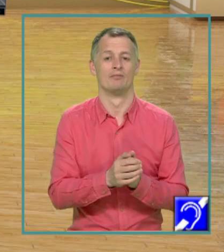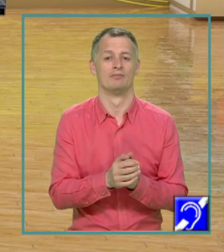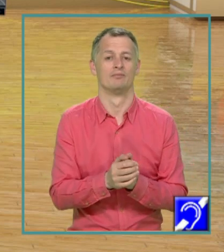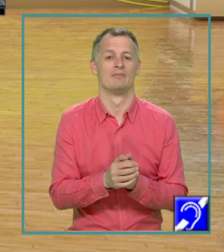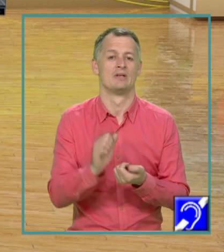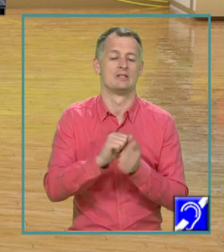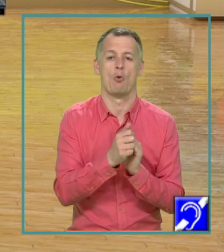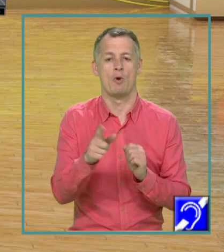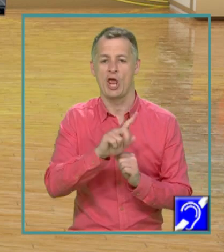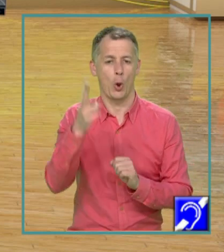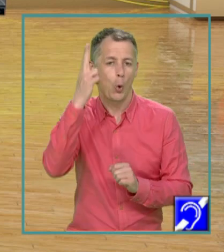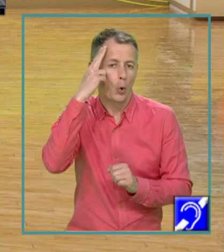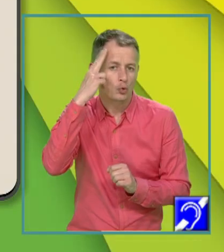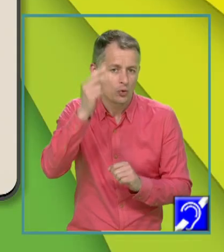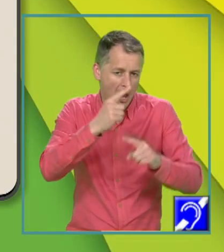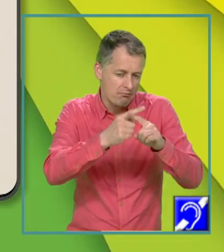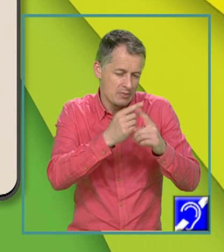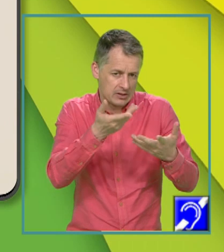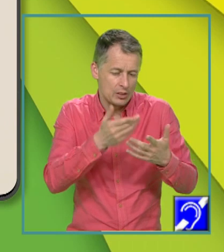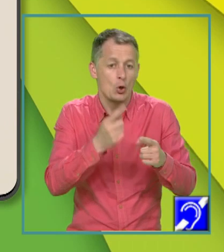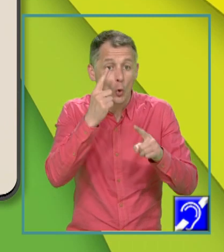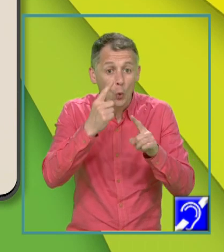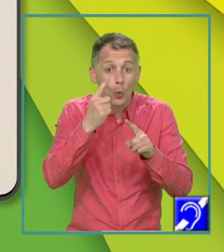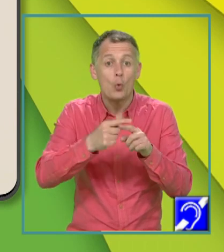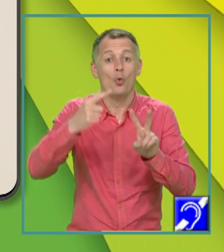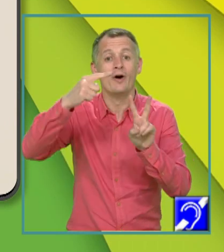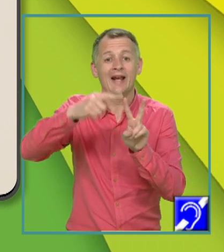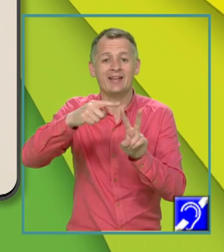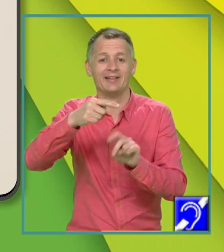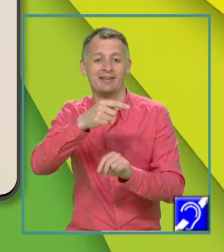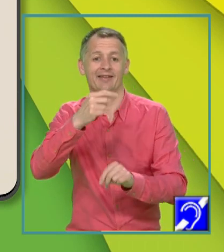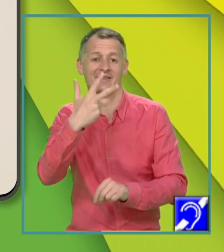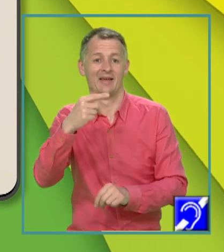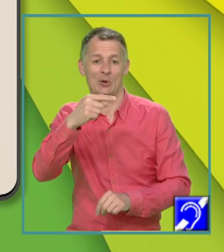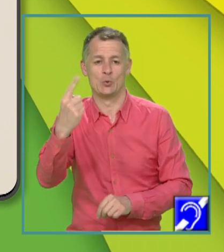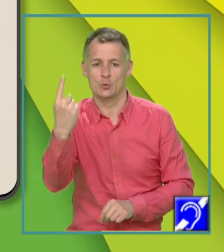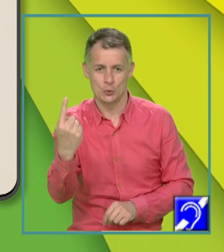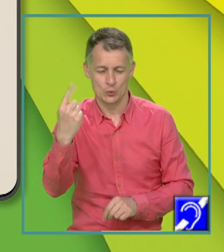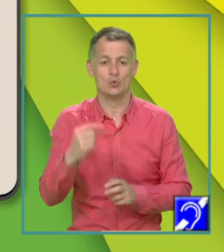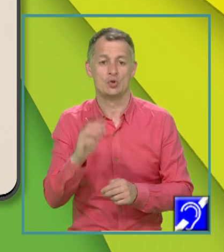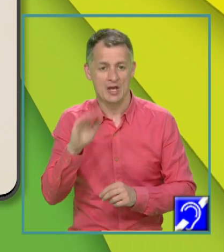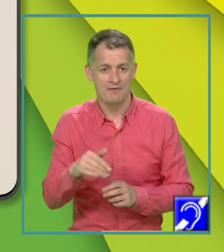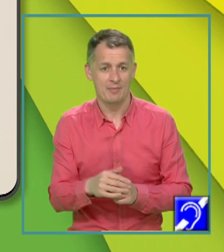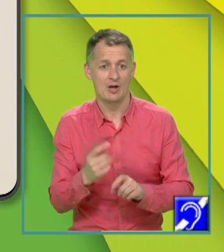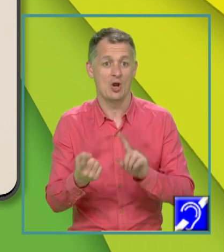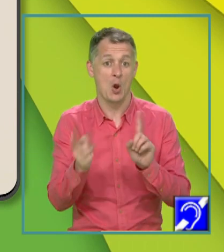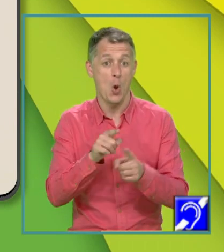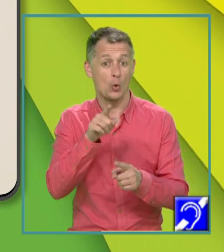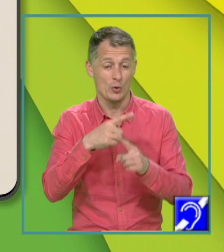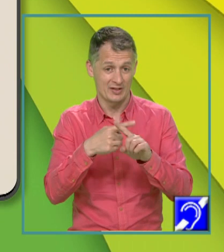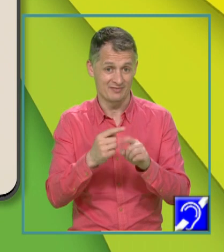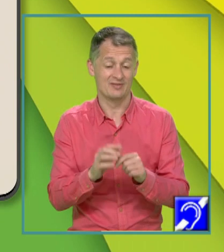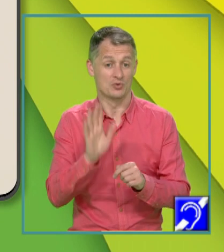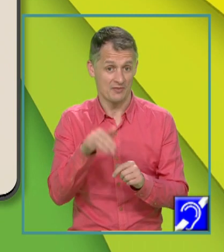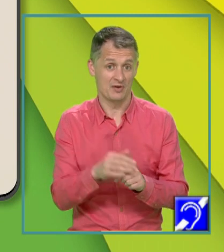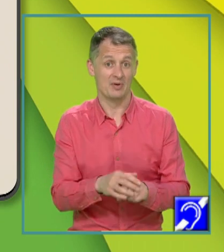necunoscut a x, cum spunem noi, cu radical din 3 minus 1. Așadar, vom avea în locul lui x radical